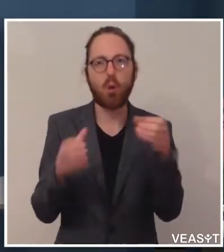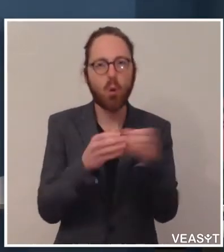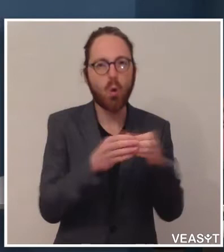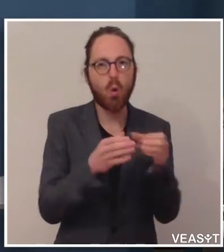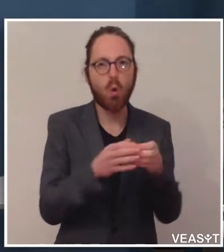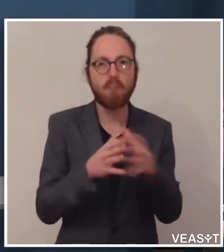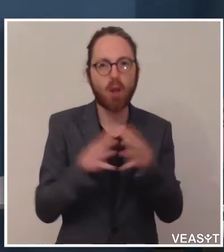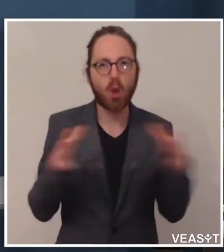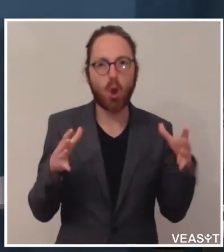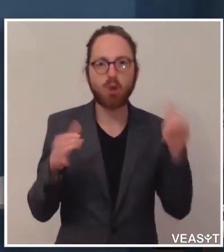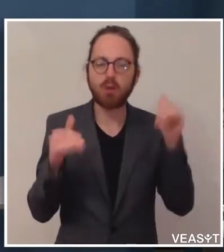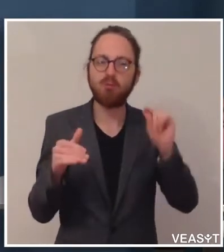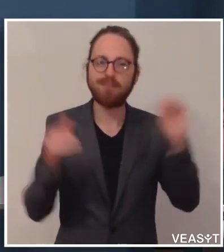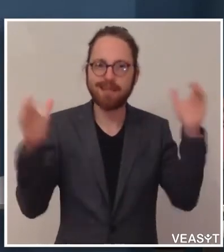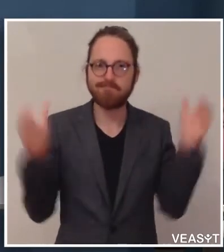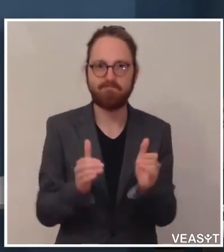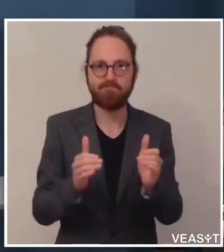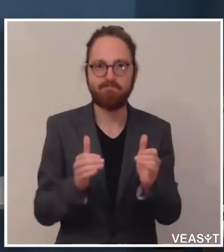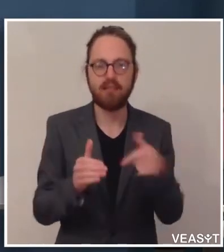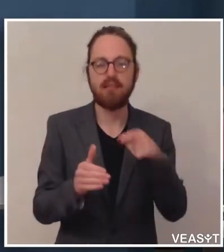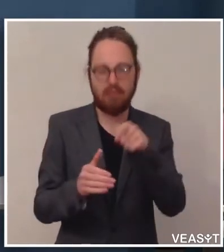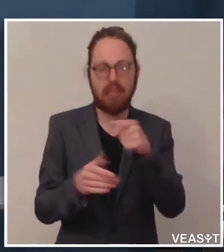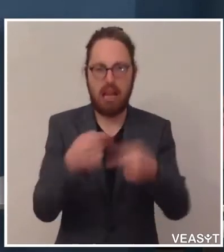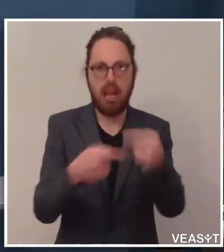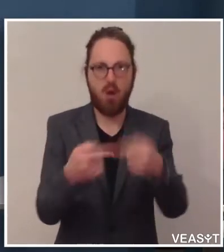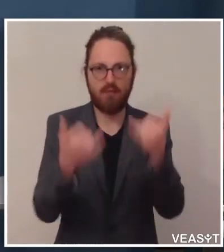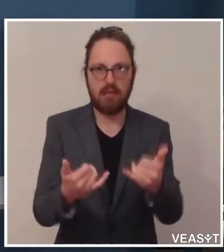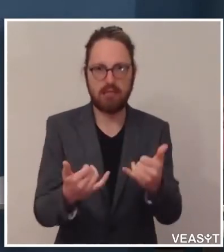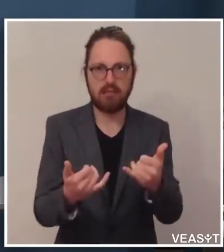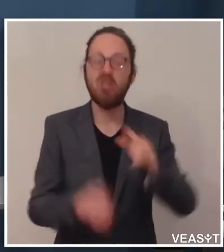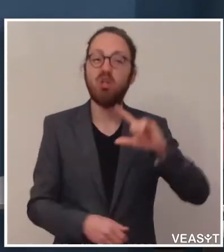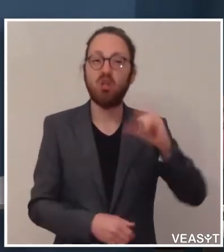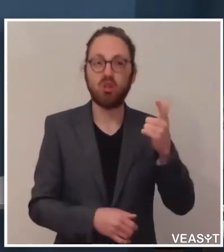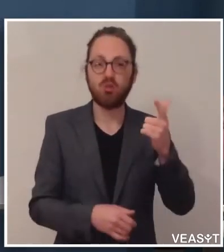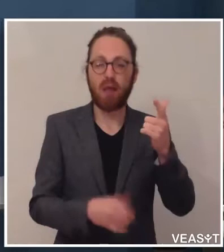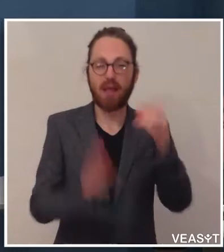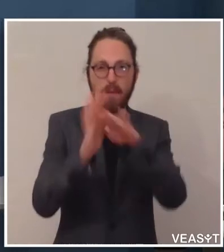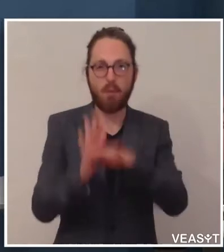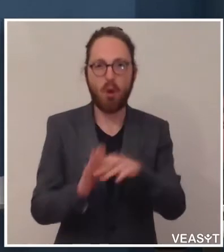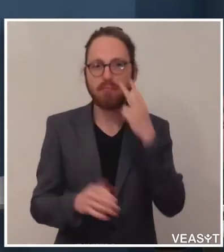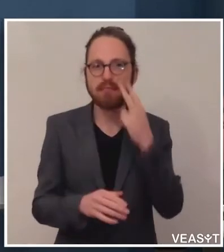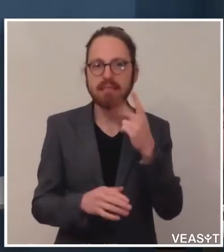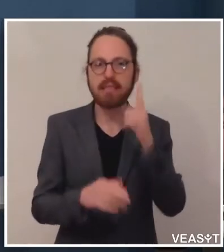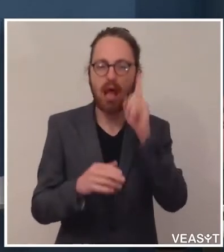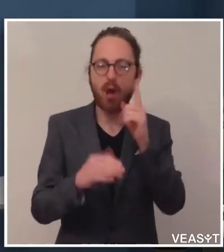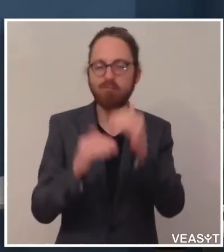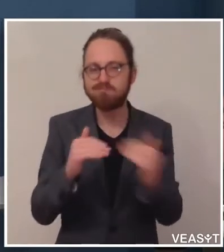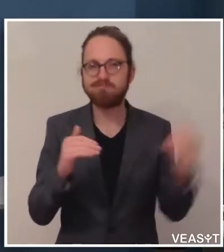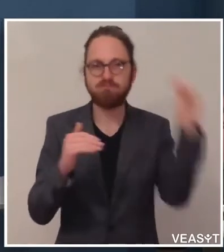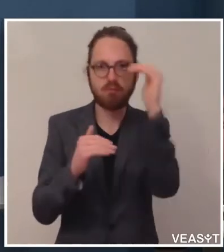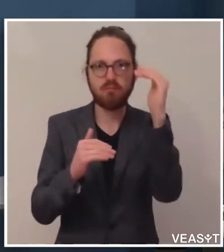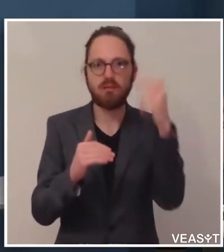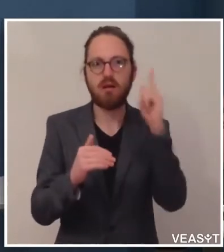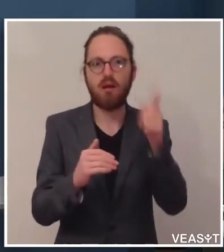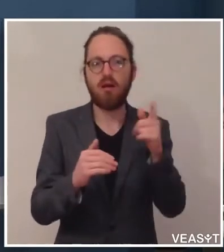das läuft. Das zweite Programm sieht eine Aufstockung, die Möglichkeiten der Aufstockung und Potenzierung